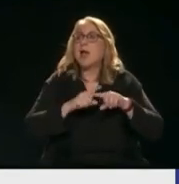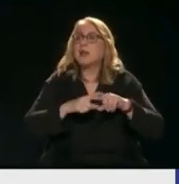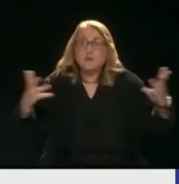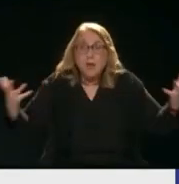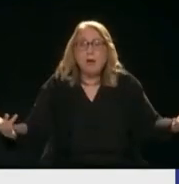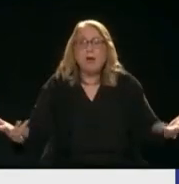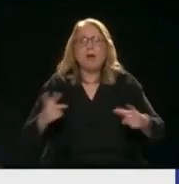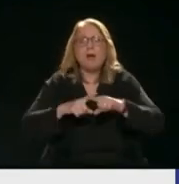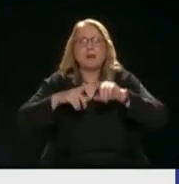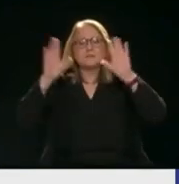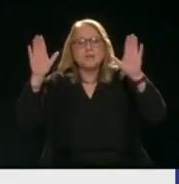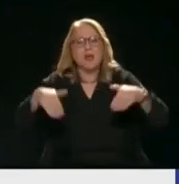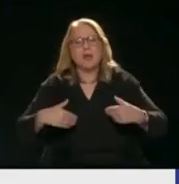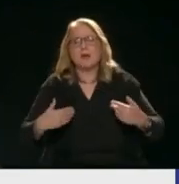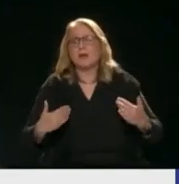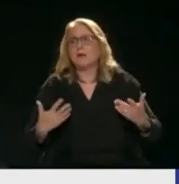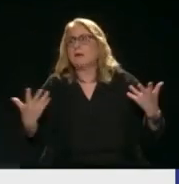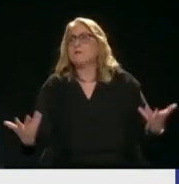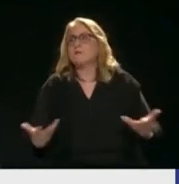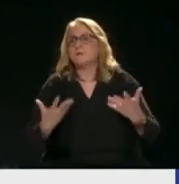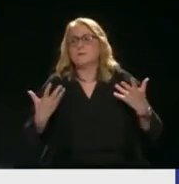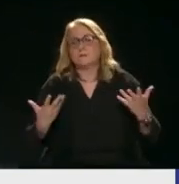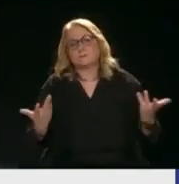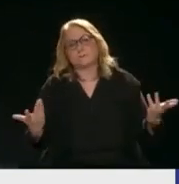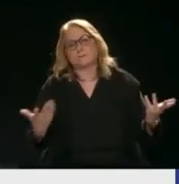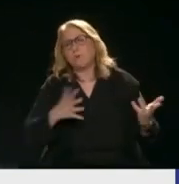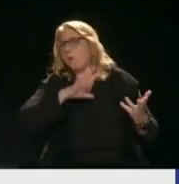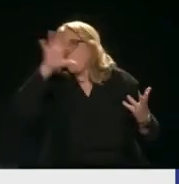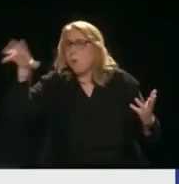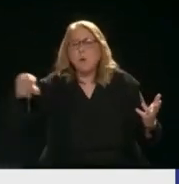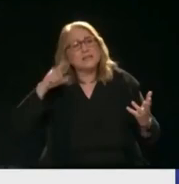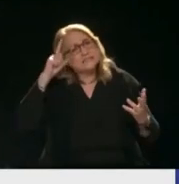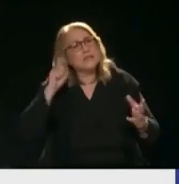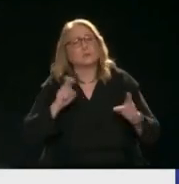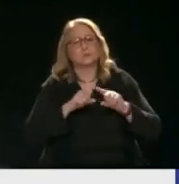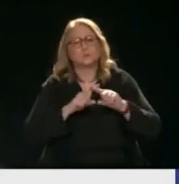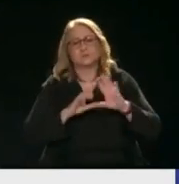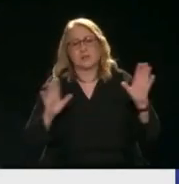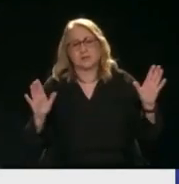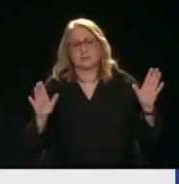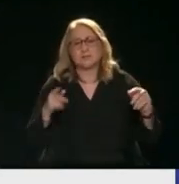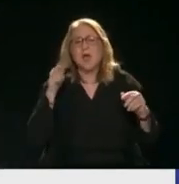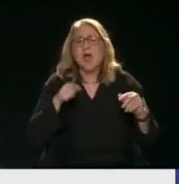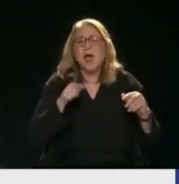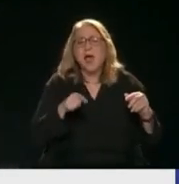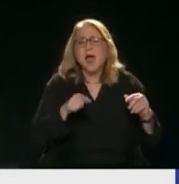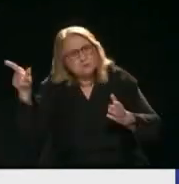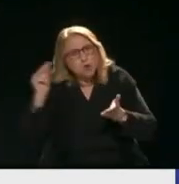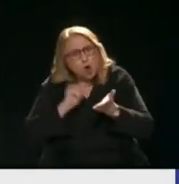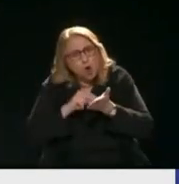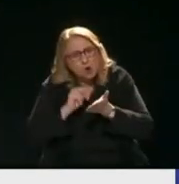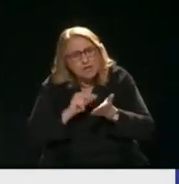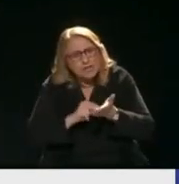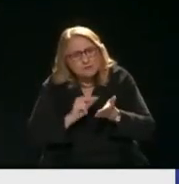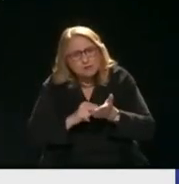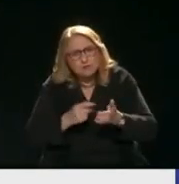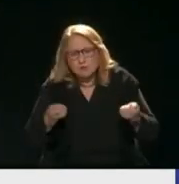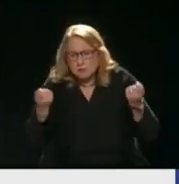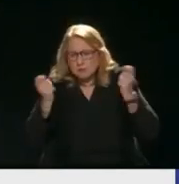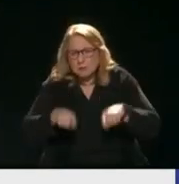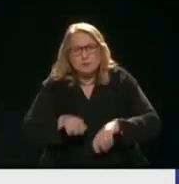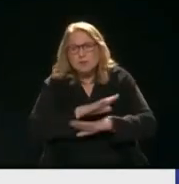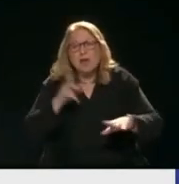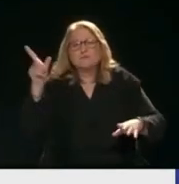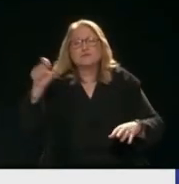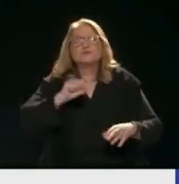Δεν κινέται αυτά να συμβαίνουν Και να τα αφήνει η πολιτική βουλήση Αυτά είναι δολοφονίες ενός τεράστιου κράτους Σλάβος, τι